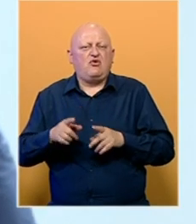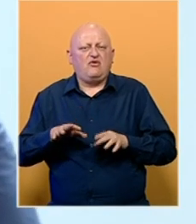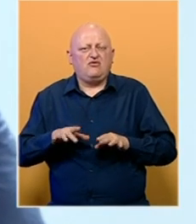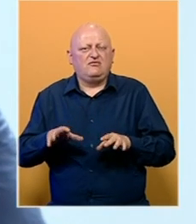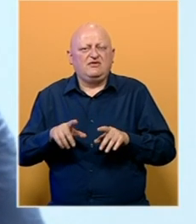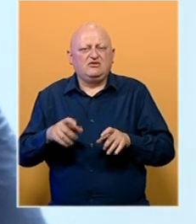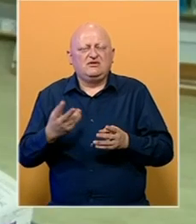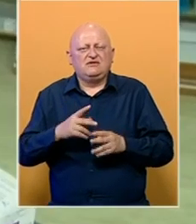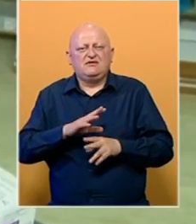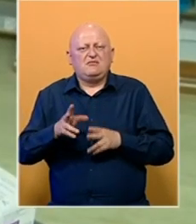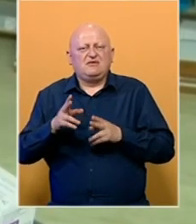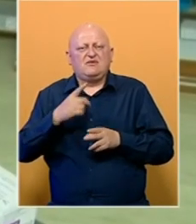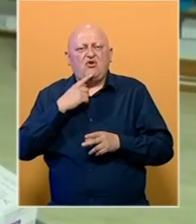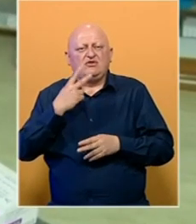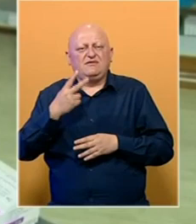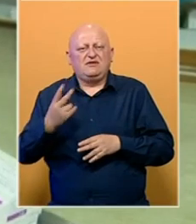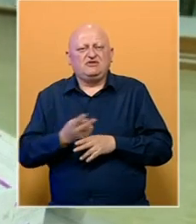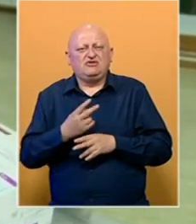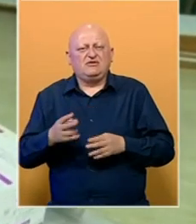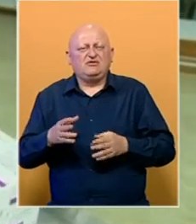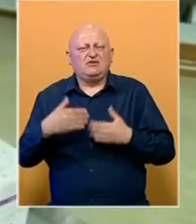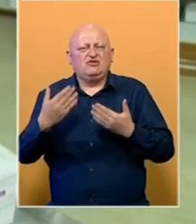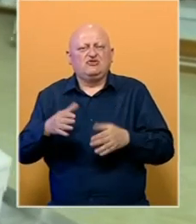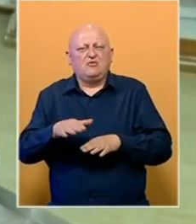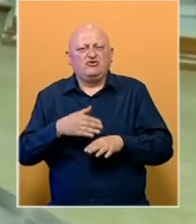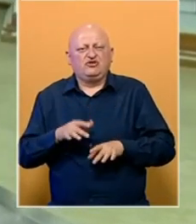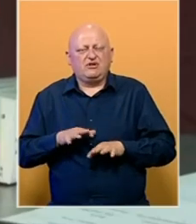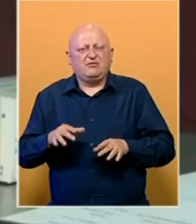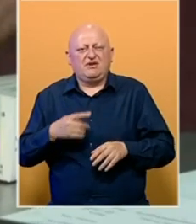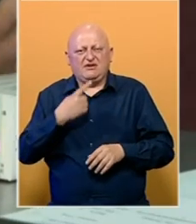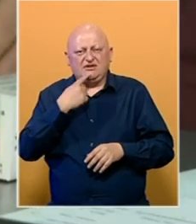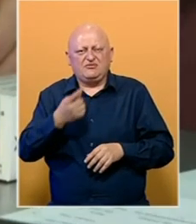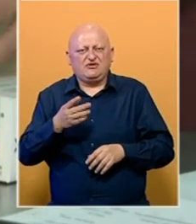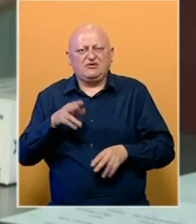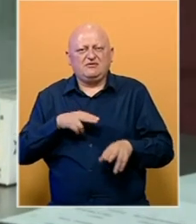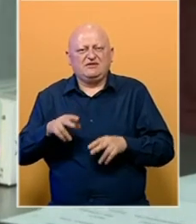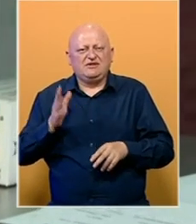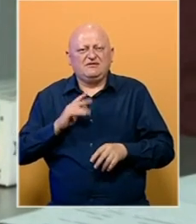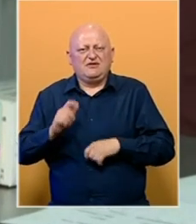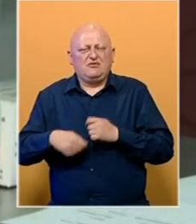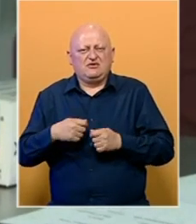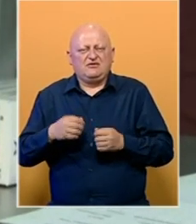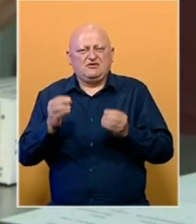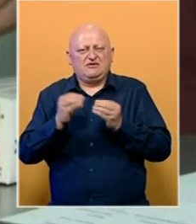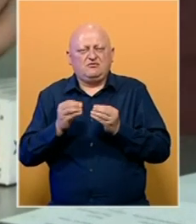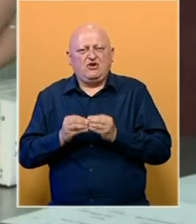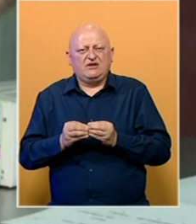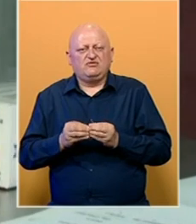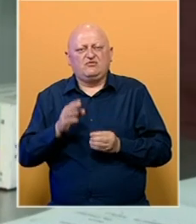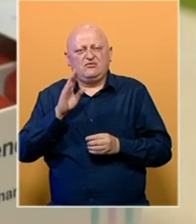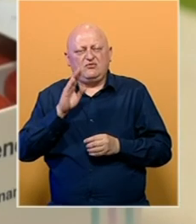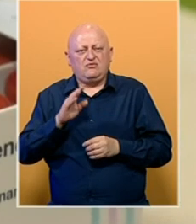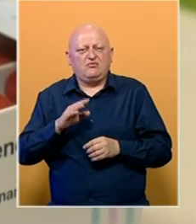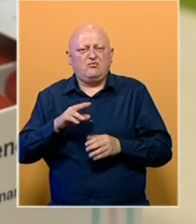koronavirusom, kao i svim izazovima kojima su dvije zemlje izložene od početka pandemije saopšteno iz Ministarstva civilnih poslova Bosni i Hercegovine.